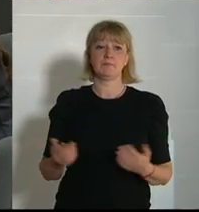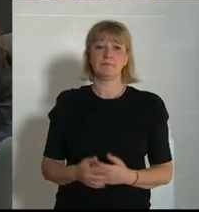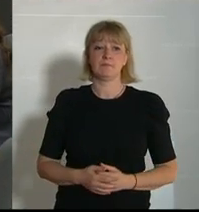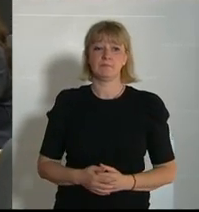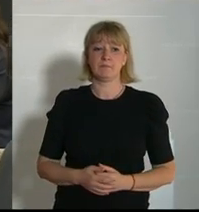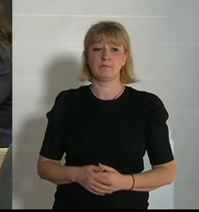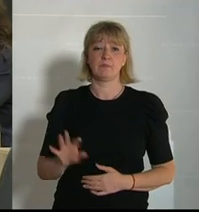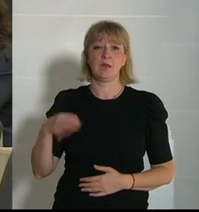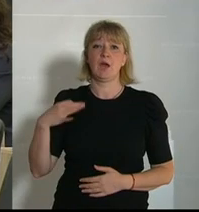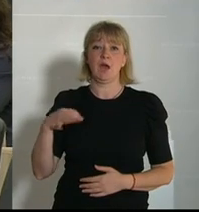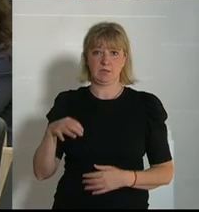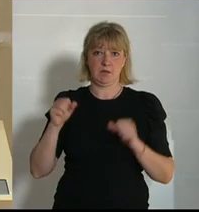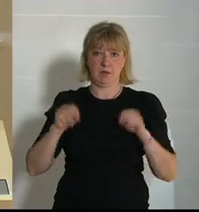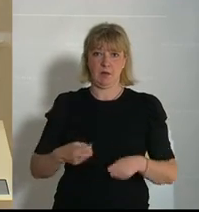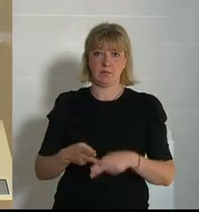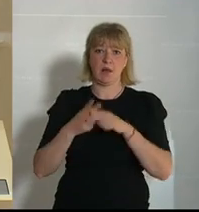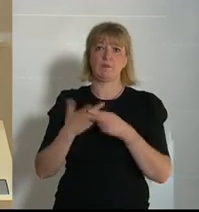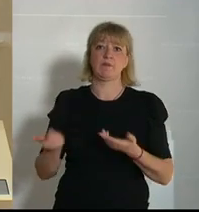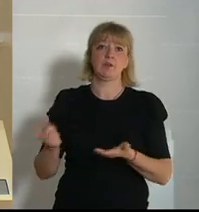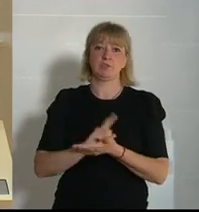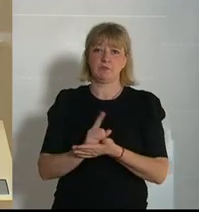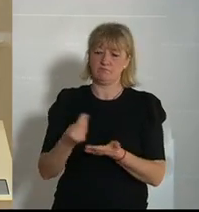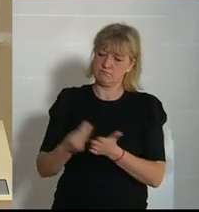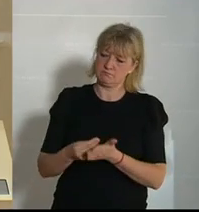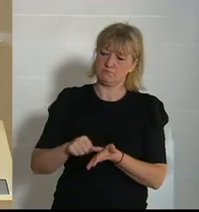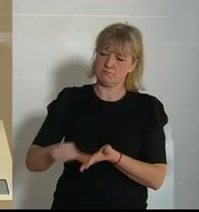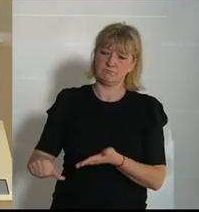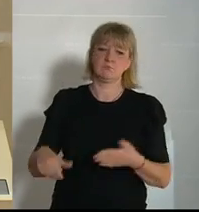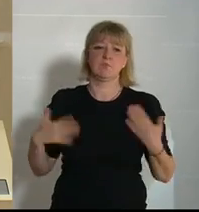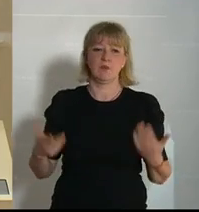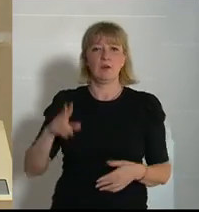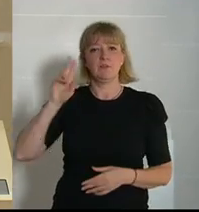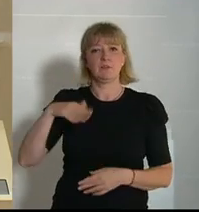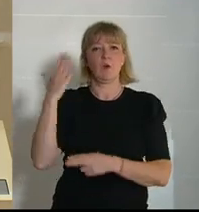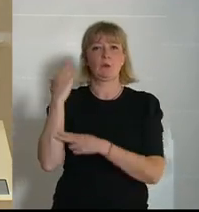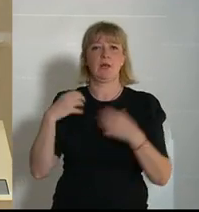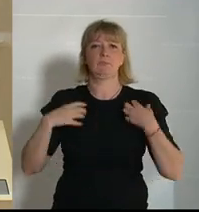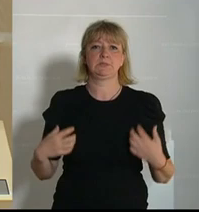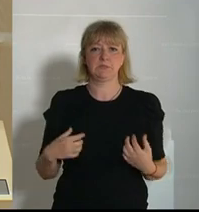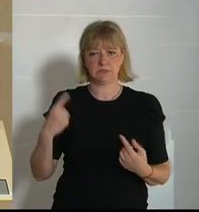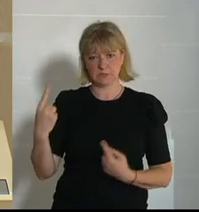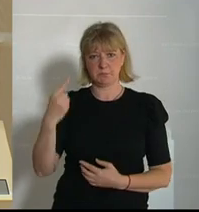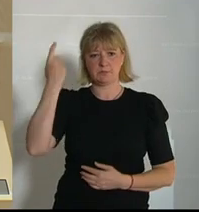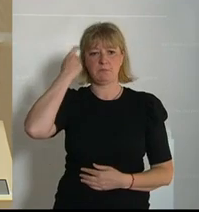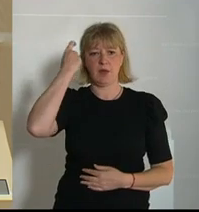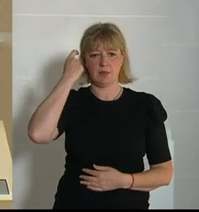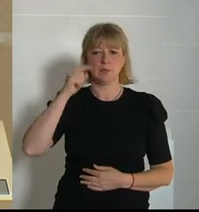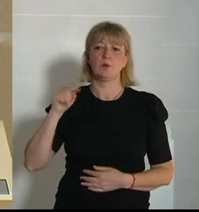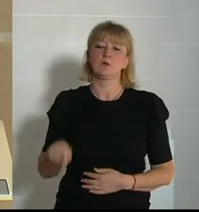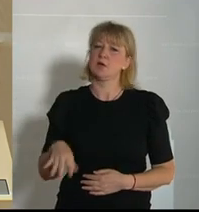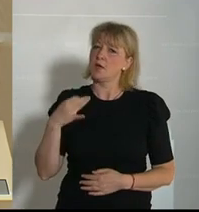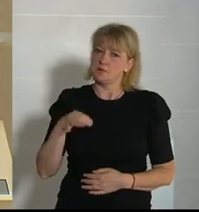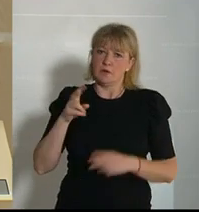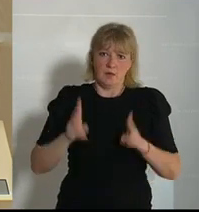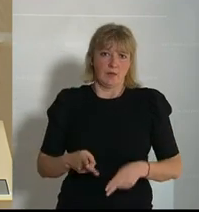Das Einzige, was helfen würde, wäre sofortige monetäre Hilfe. Und sogar namhafte Wiener Hotelbesitzer sind der Meinung, dass das Einzige,